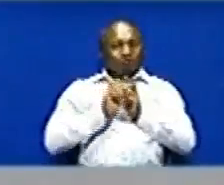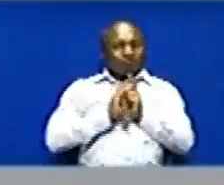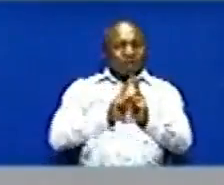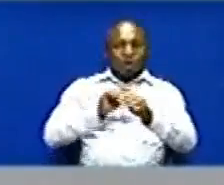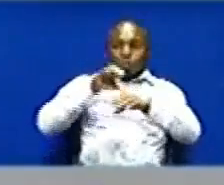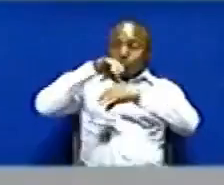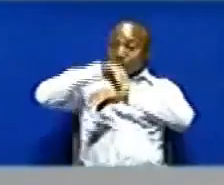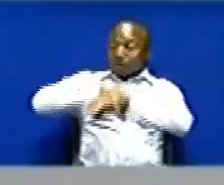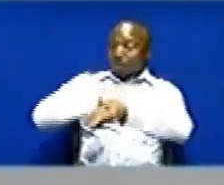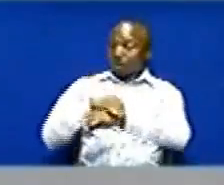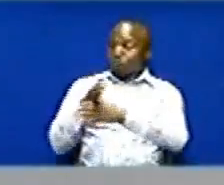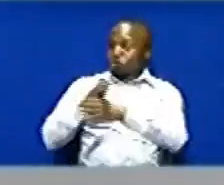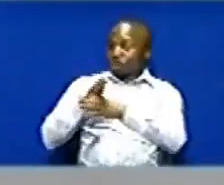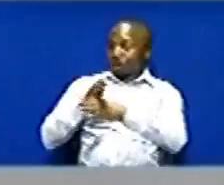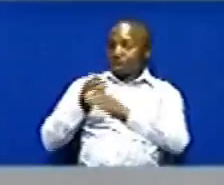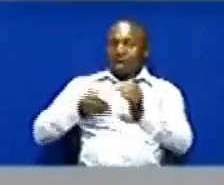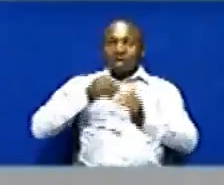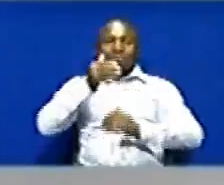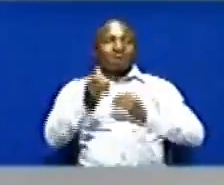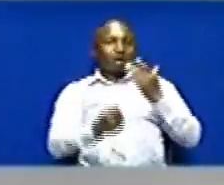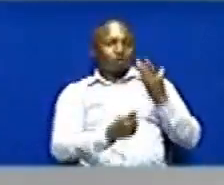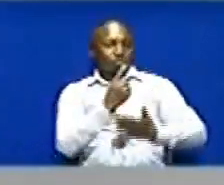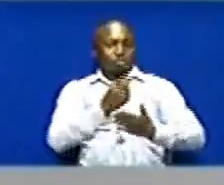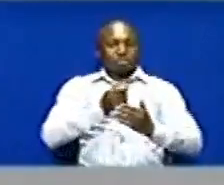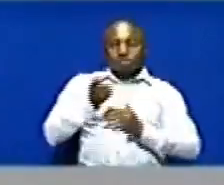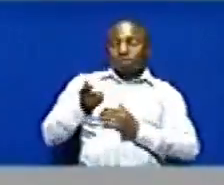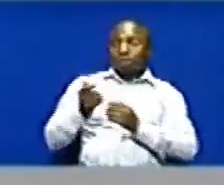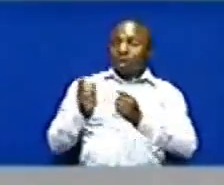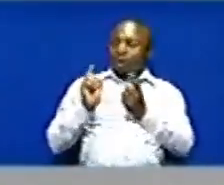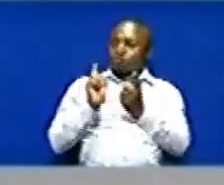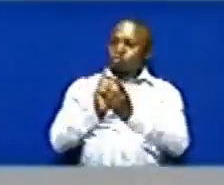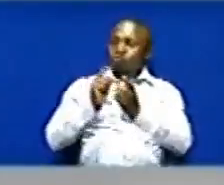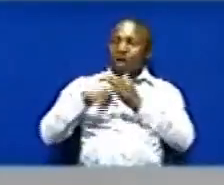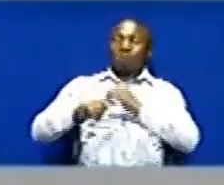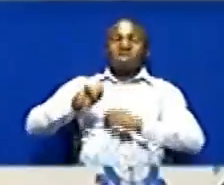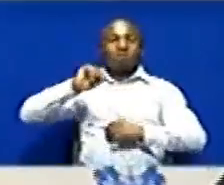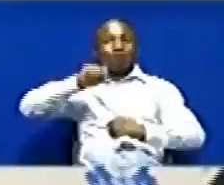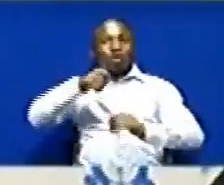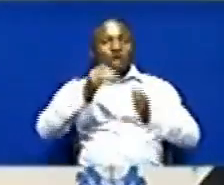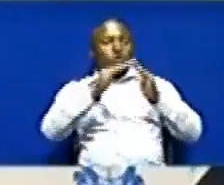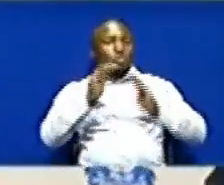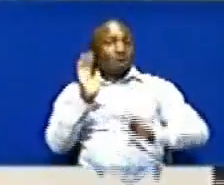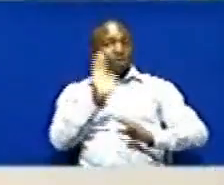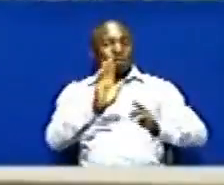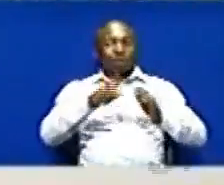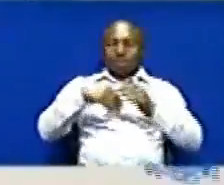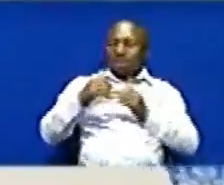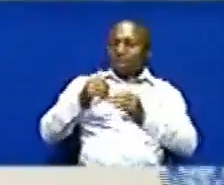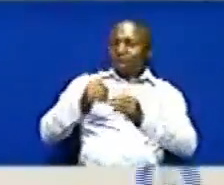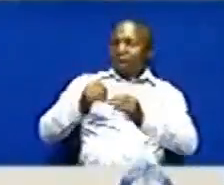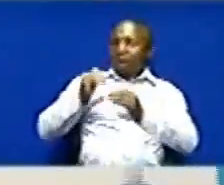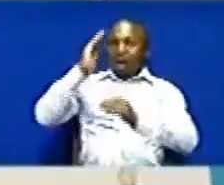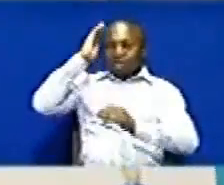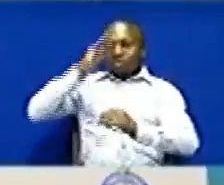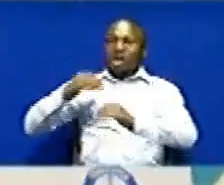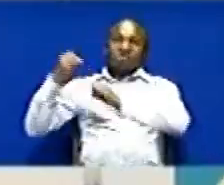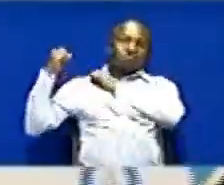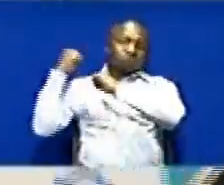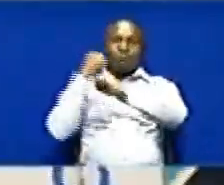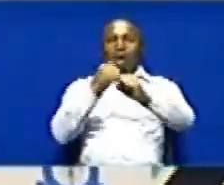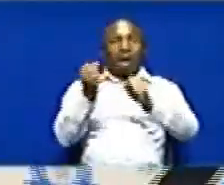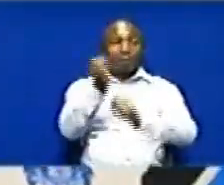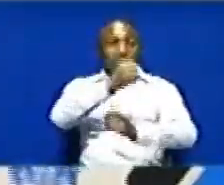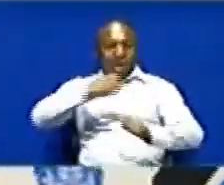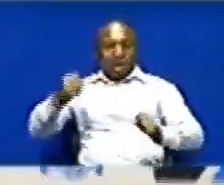Marabada tukio hilo Mtuumiwa alikutwa akiwa mejifungia nyumbani kwake Na bada askari kufunja mlangu wa nyumba hiyo